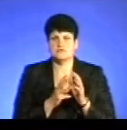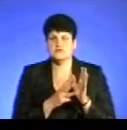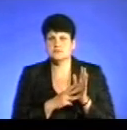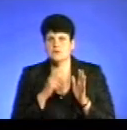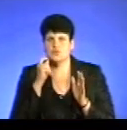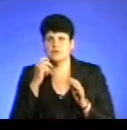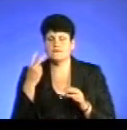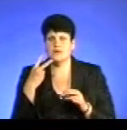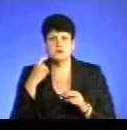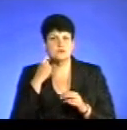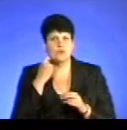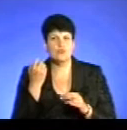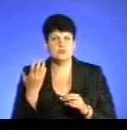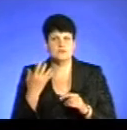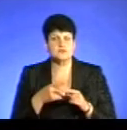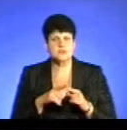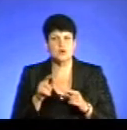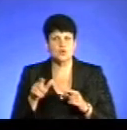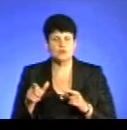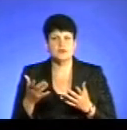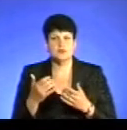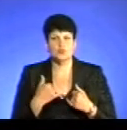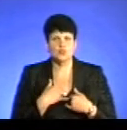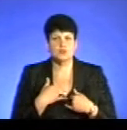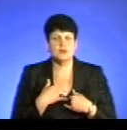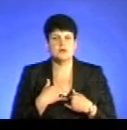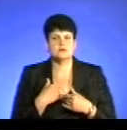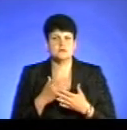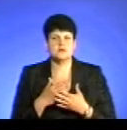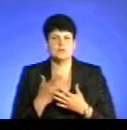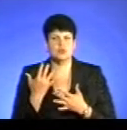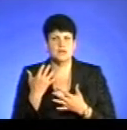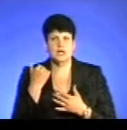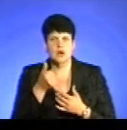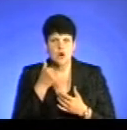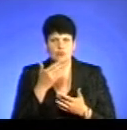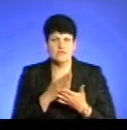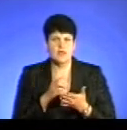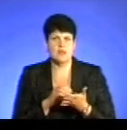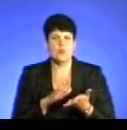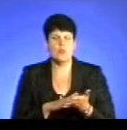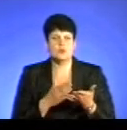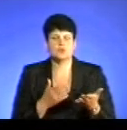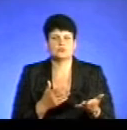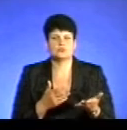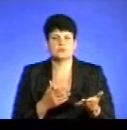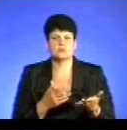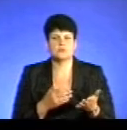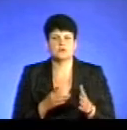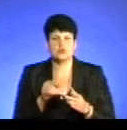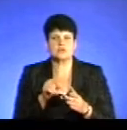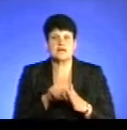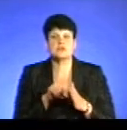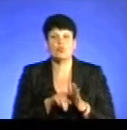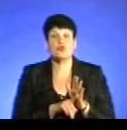20 років – це вже люди, які в нас бувають по декілька років стоять на диспансереному обліку. Тобто вони почали